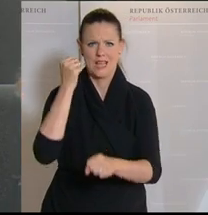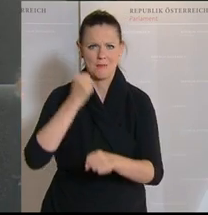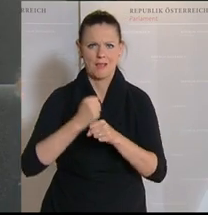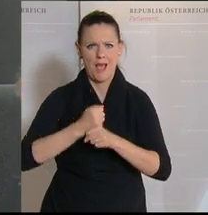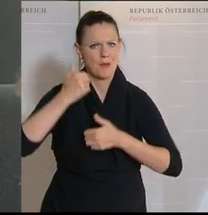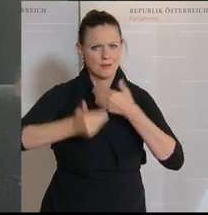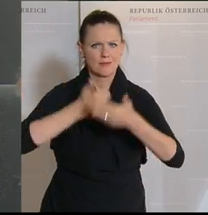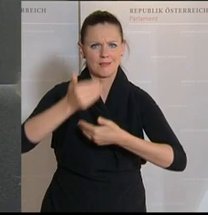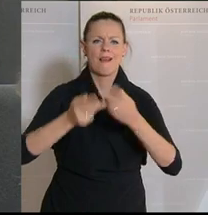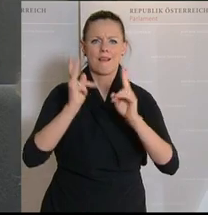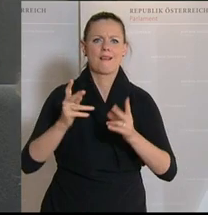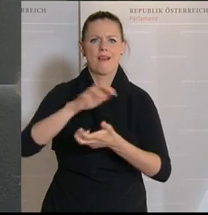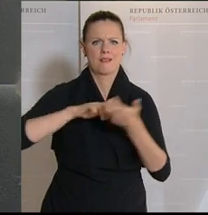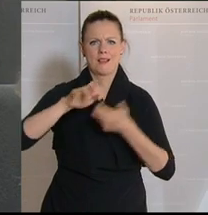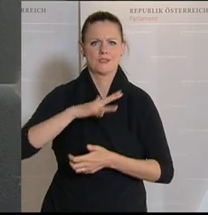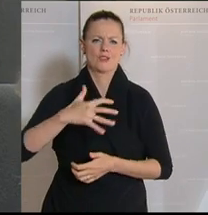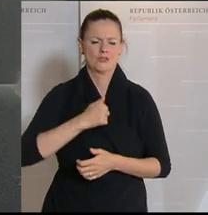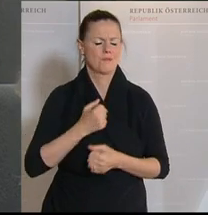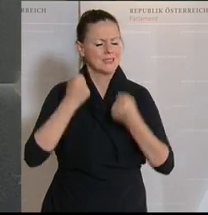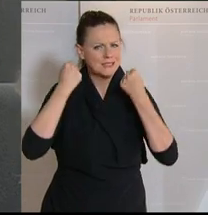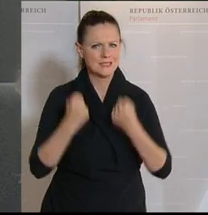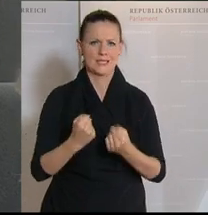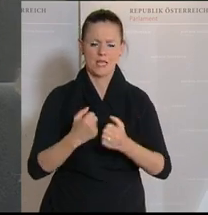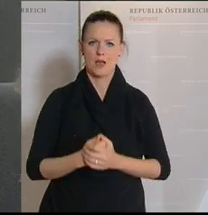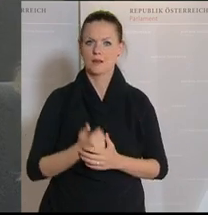werden wir die Krise meistern. Davon bin ich überzeugt. Danke.